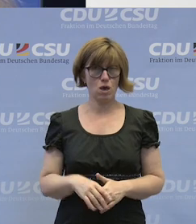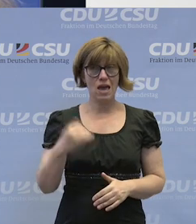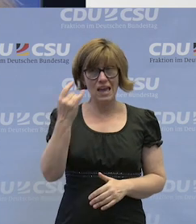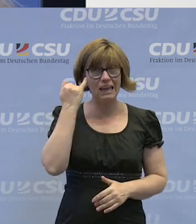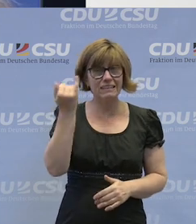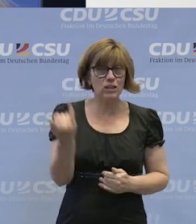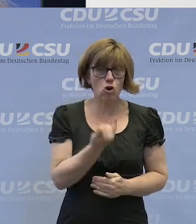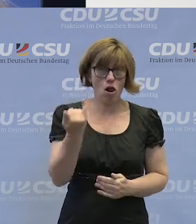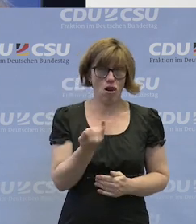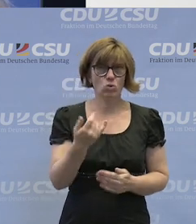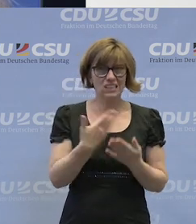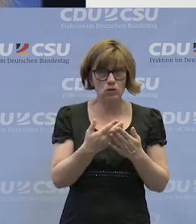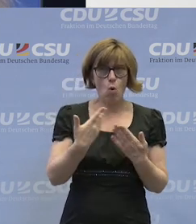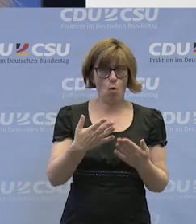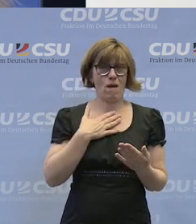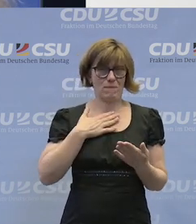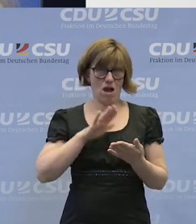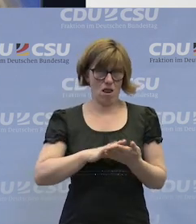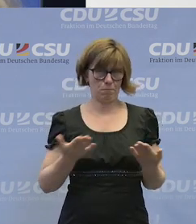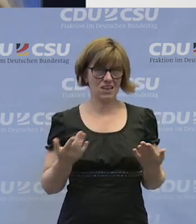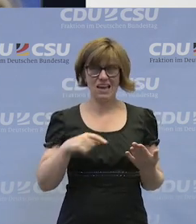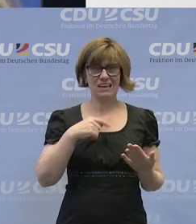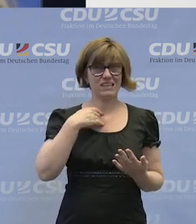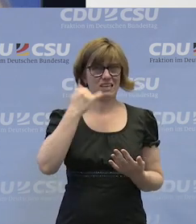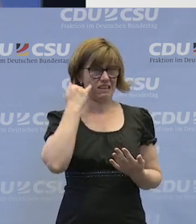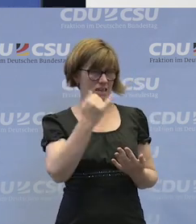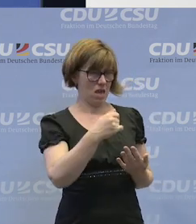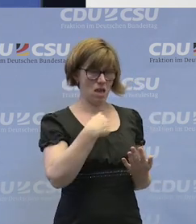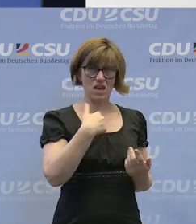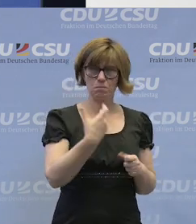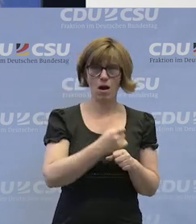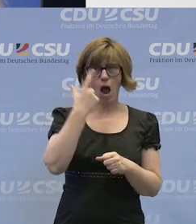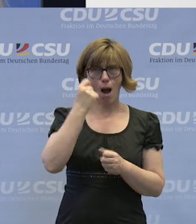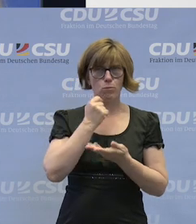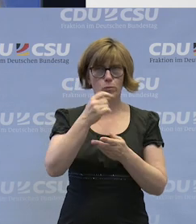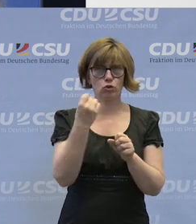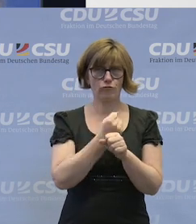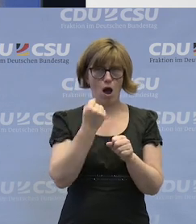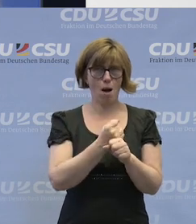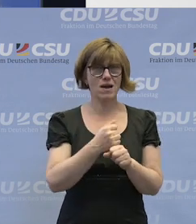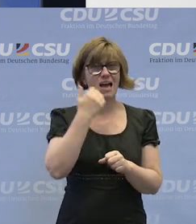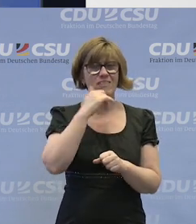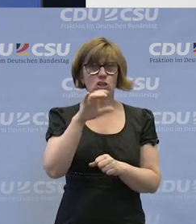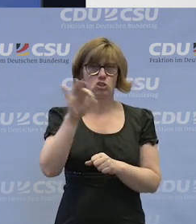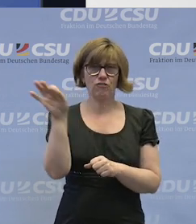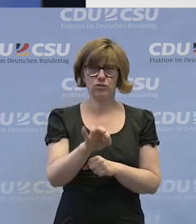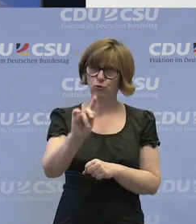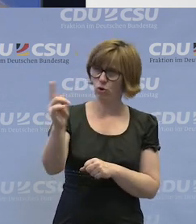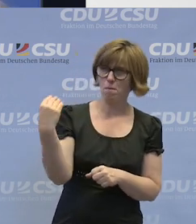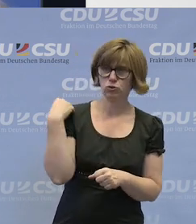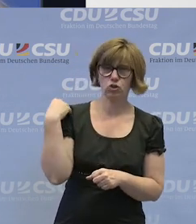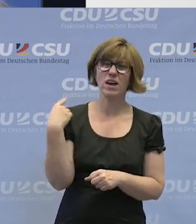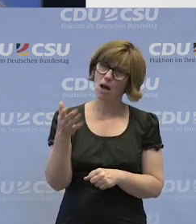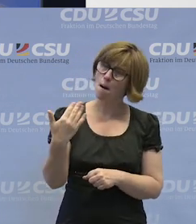Idee toll. Und genau so hat es ja bei mir funktioniert. Ich bin nicht auf die Idee gekommen, ich mache jetzt Hamburger Budget für Arbeit, weil irgendein netter Geschäftsführer oder Geschäftsführerin